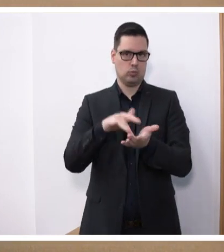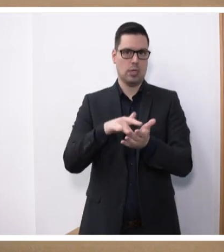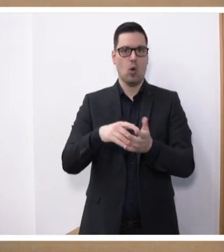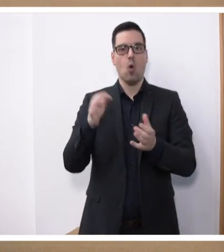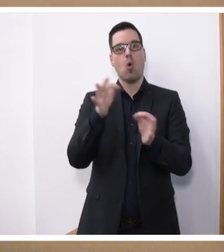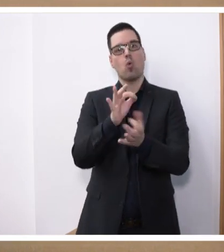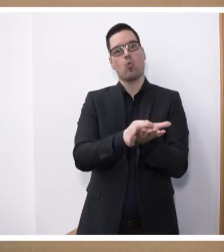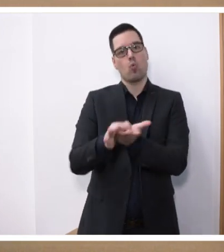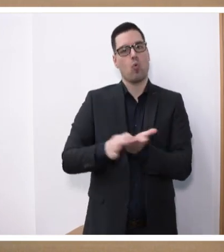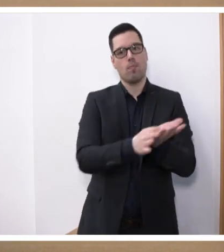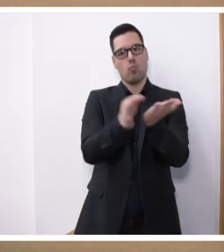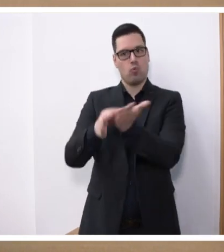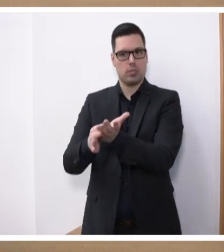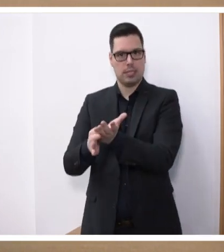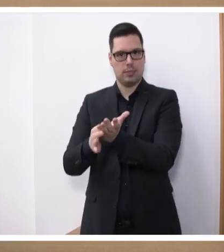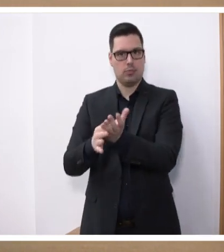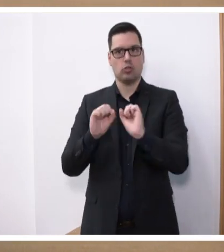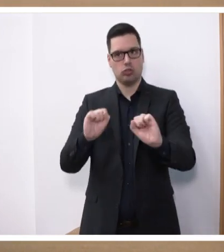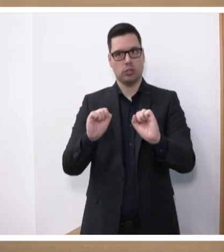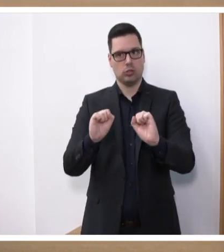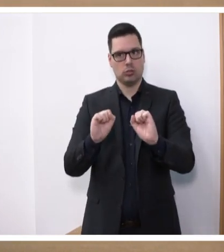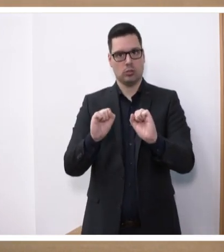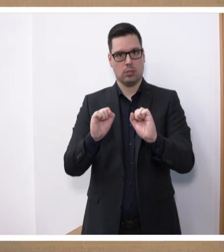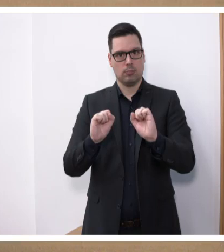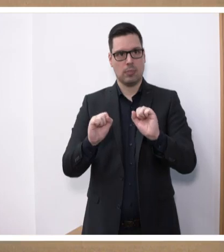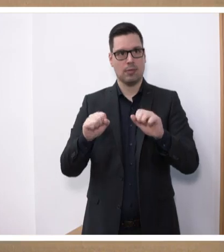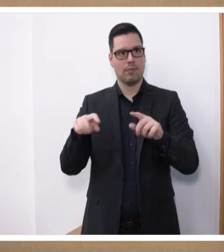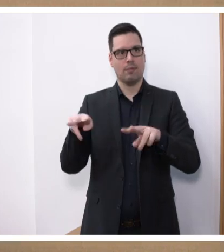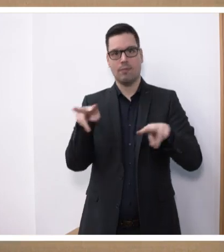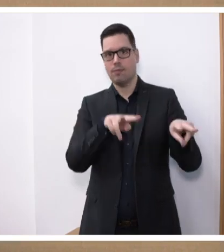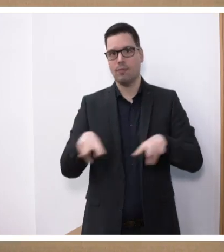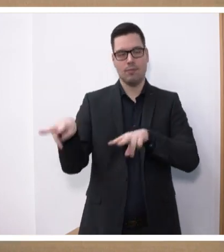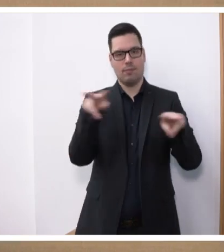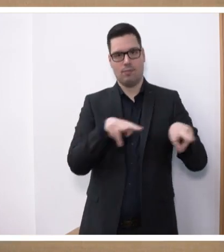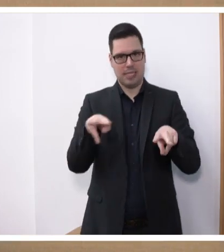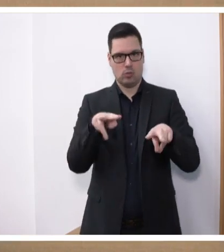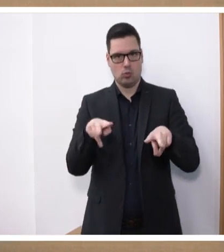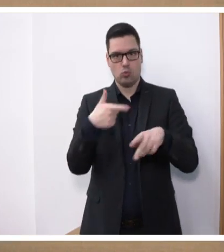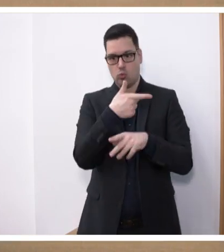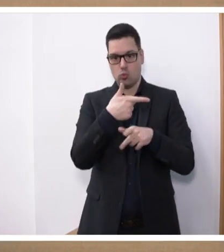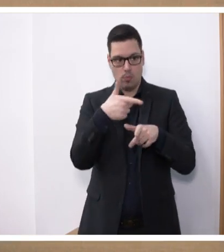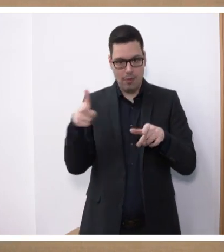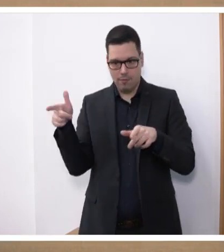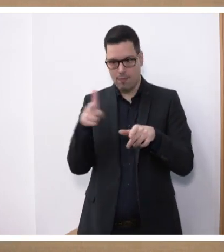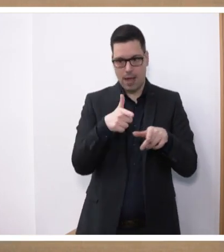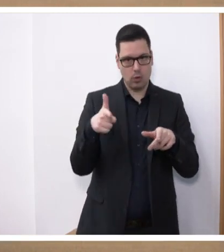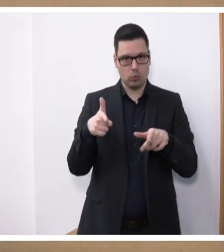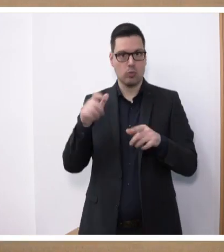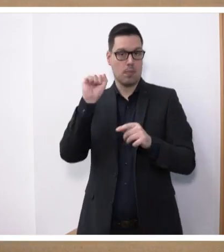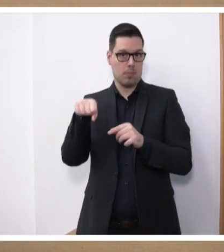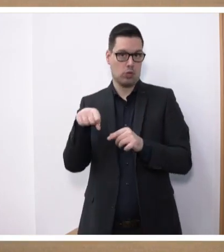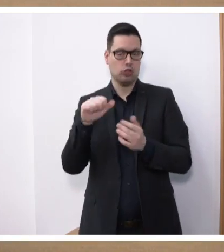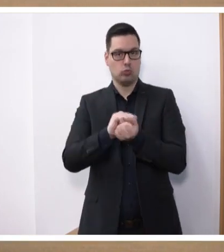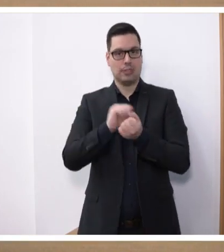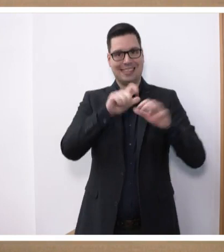unterstützen beim Kampf gegen illegalen Müll, Videoüberwachung von Containerstellplätzen und Wertstoffhöfen ermöglichen, Drucksache